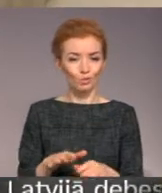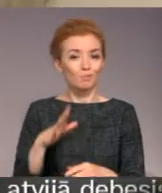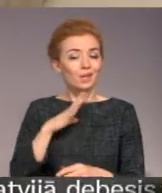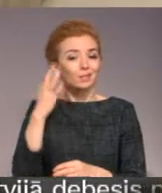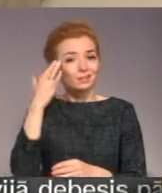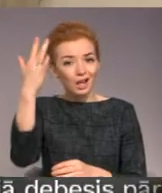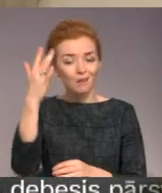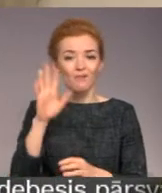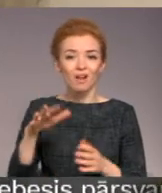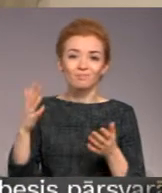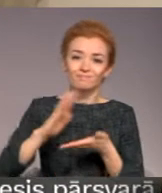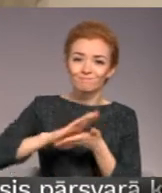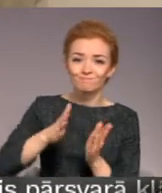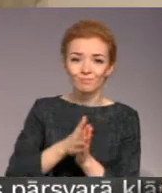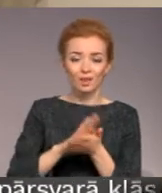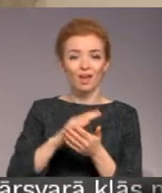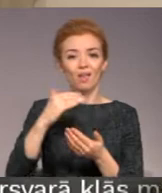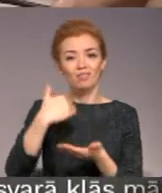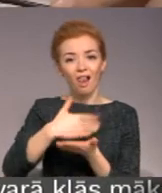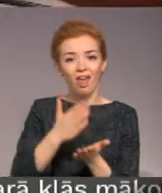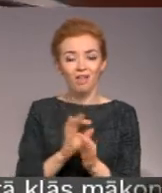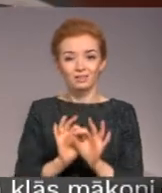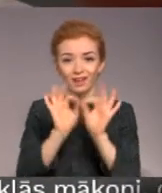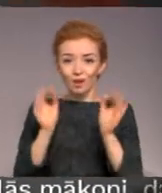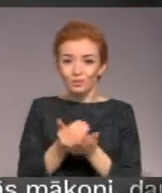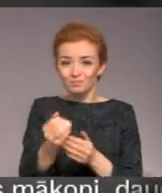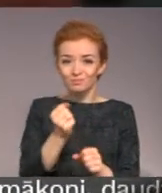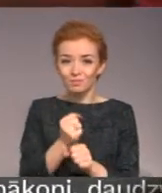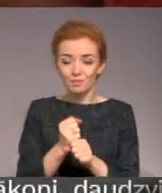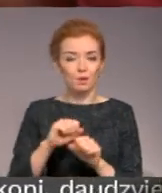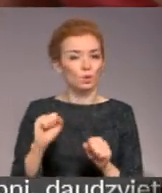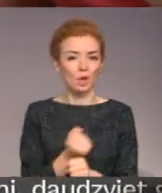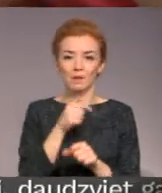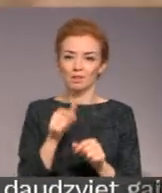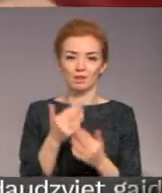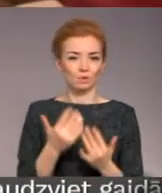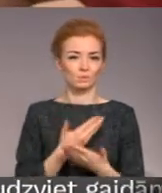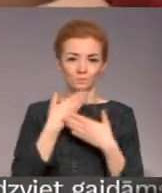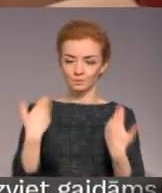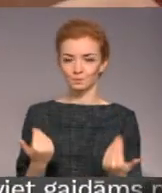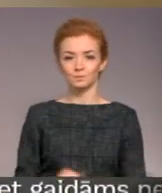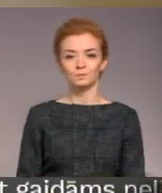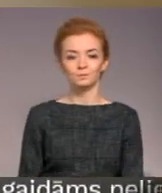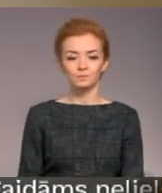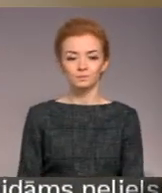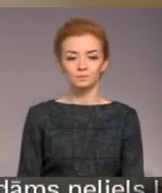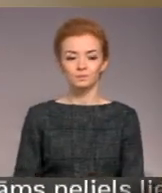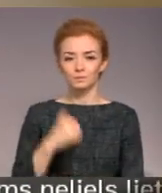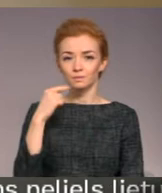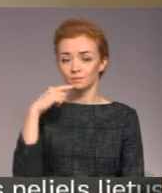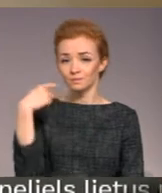rastu kompromisu, lai kaut daļai varētu atsākt darbu, taču saruna pie šādīs nākuma nenovēda. Mēs